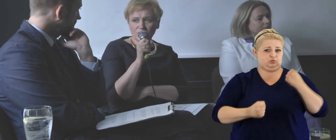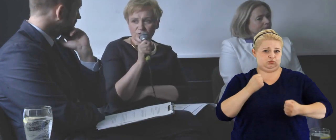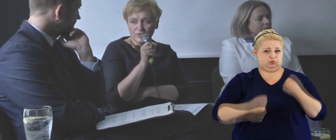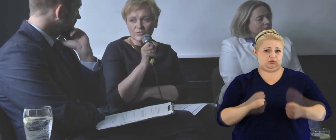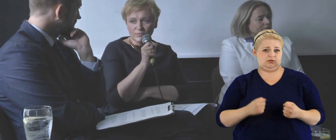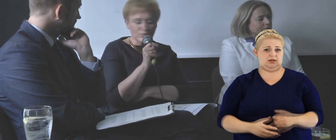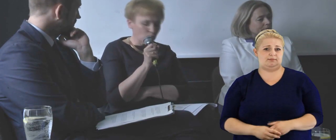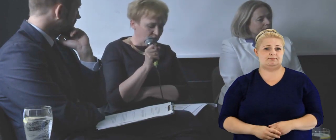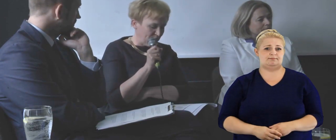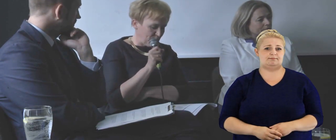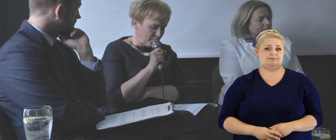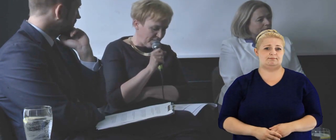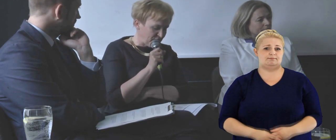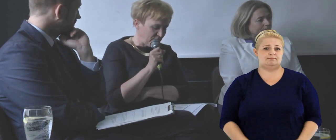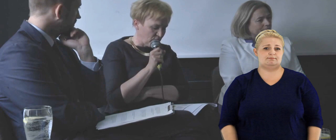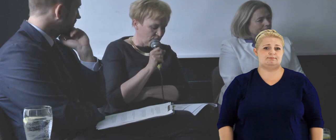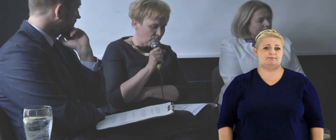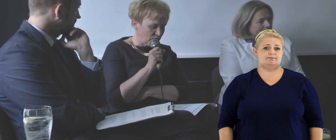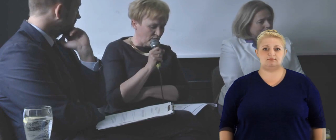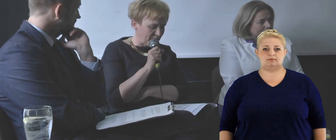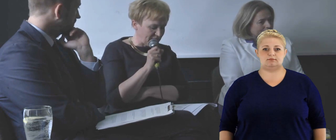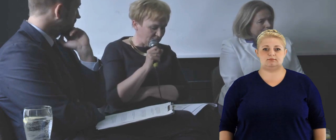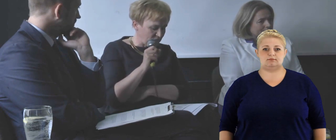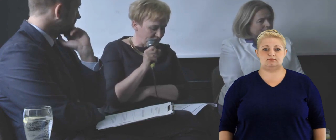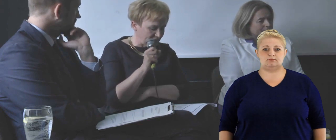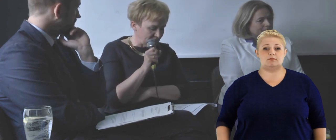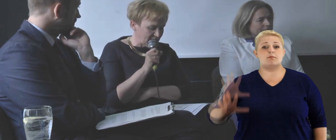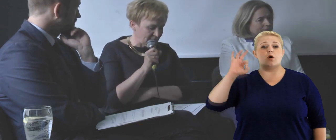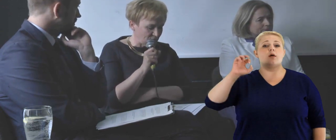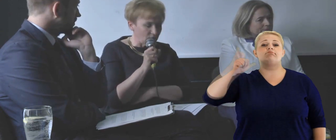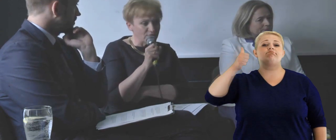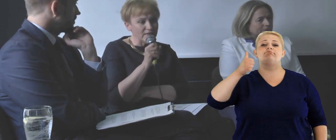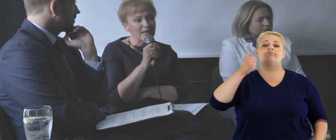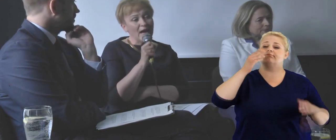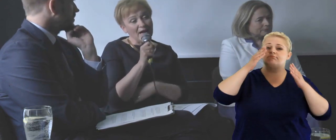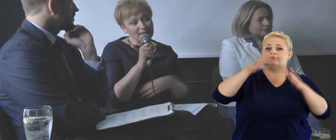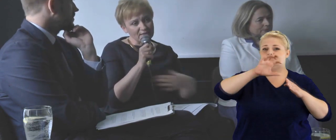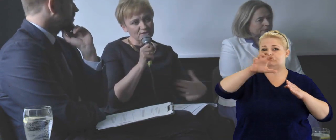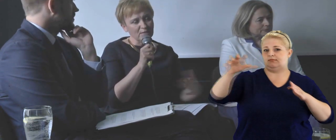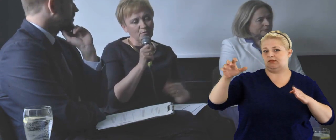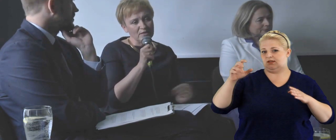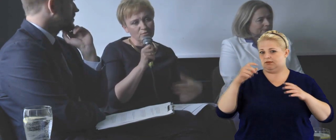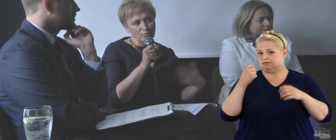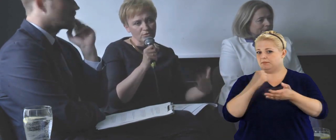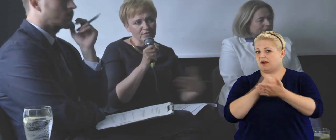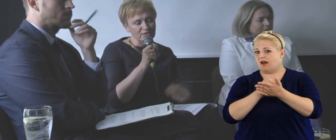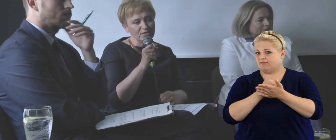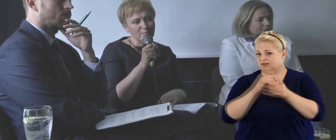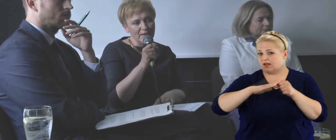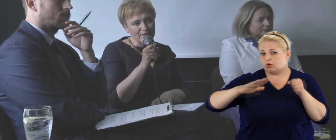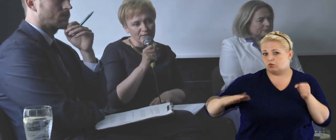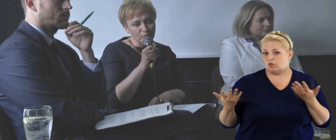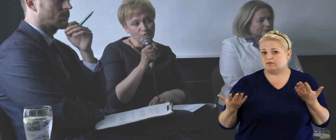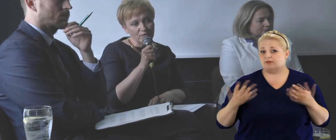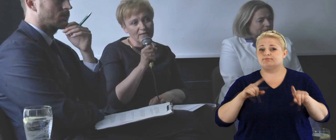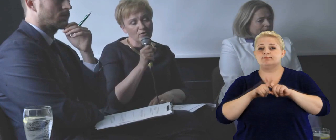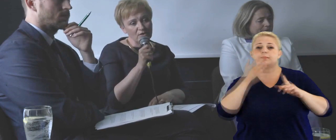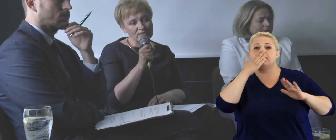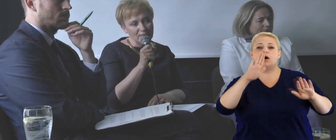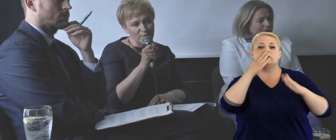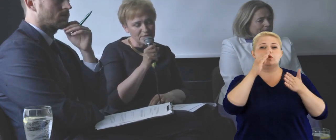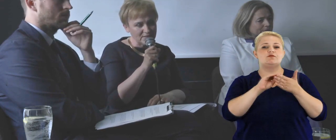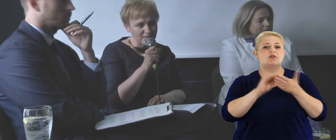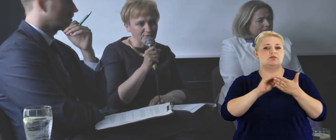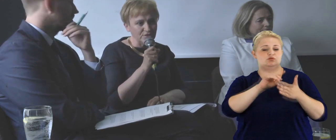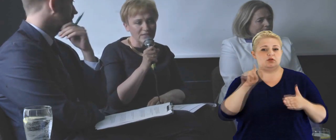jest to dosyć trudne, bo po pierwsze, no tu są reprezentowane interesy narodowe, ale też jak pokazują doświadczenia praktyków, tutaj